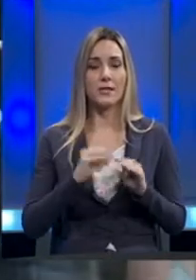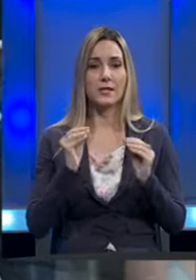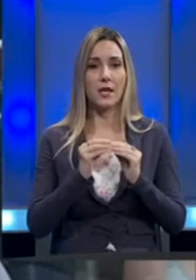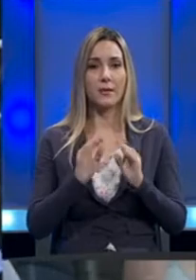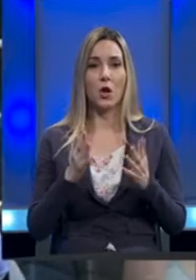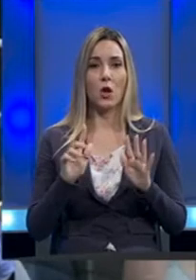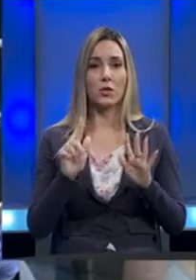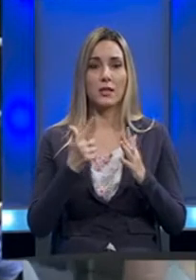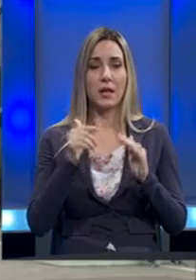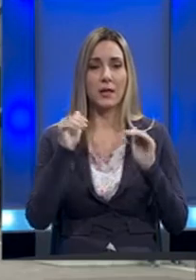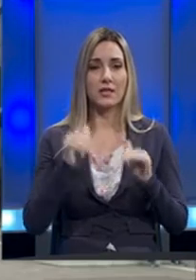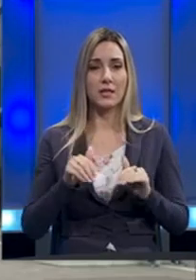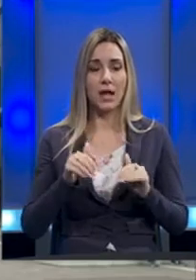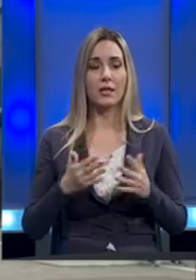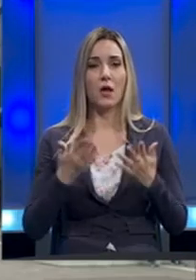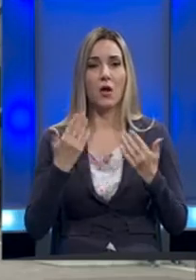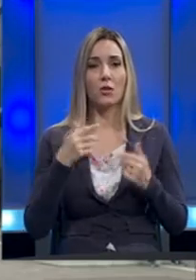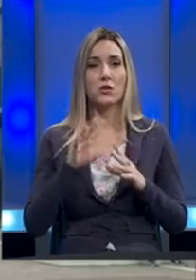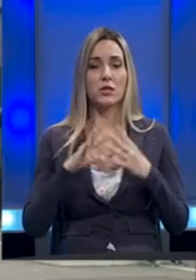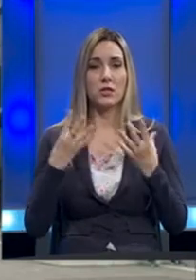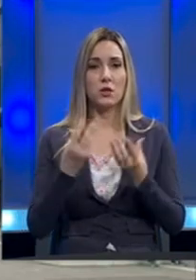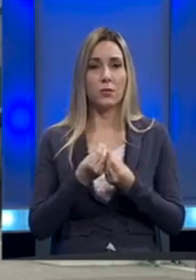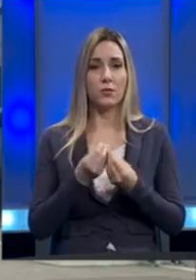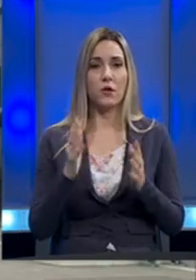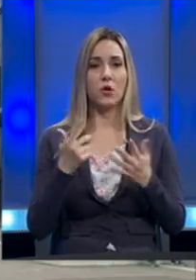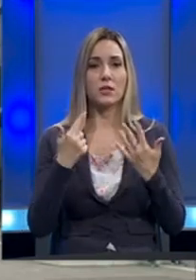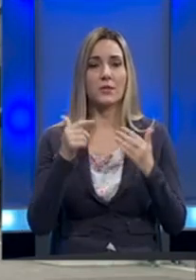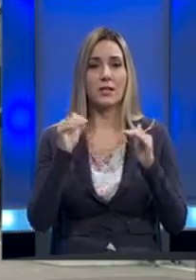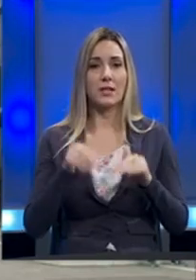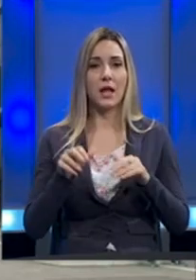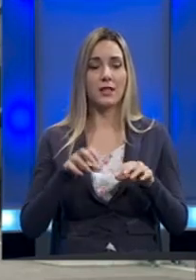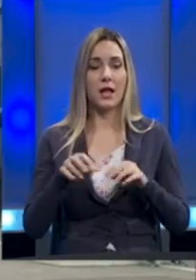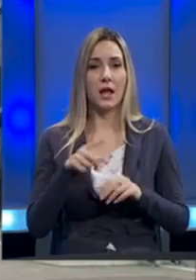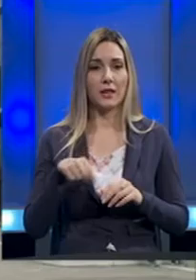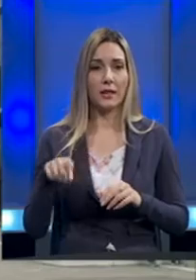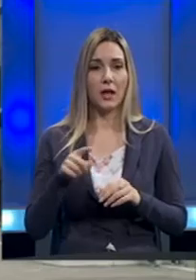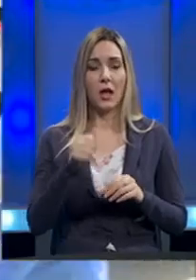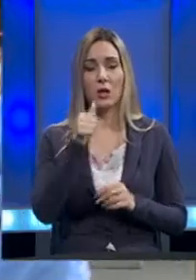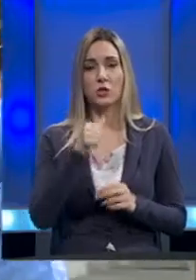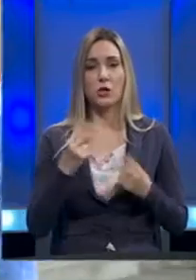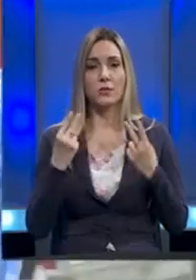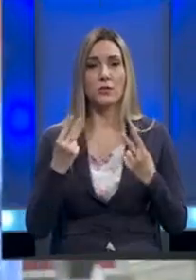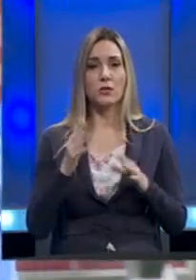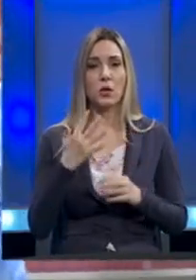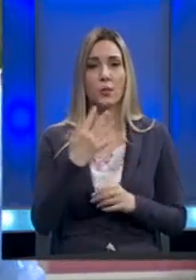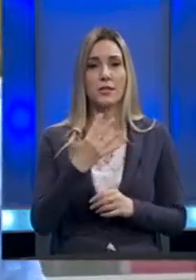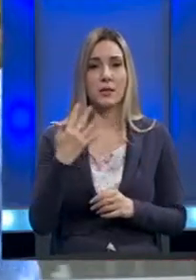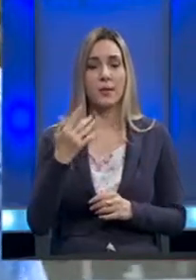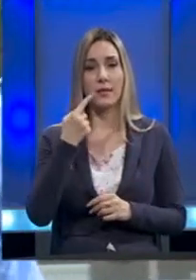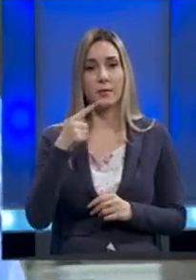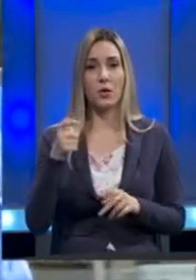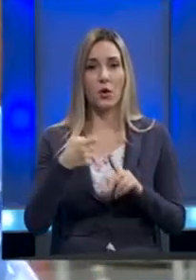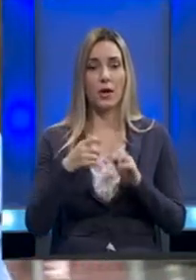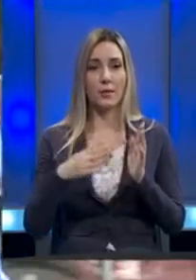iznositi oko 17.000, odnosno da će obuhvati oko 70.000 radnika, što bi iznosilo oko 55 miliona